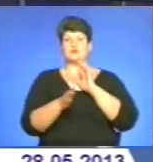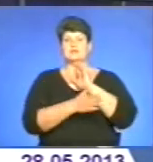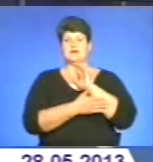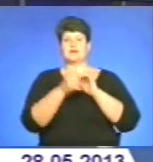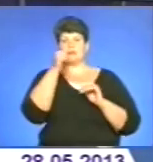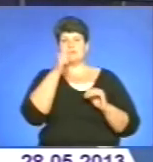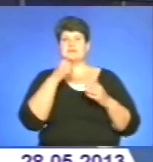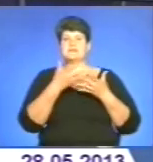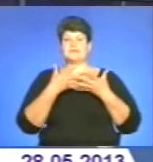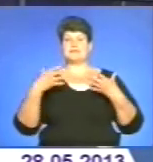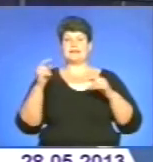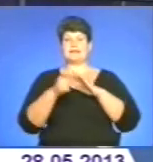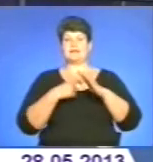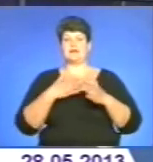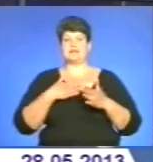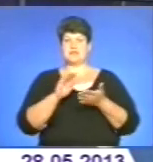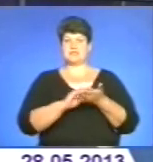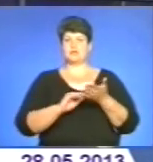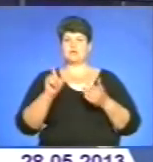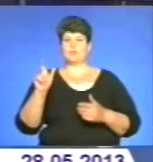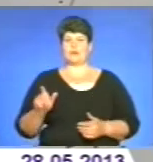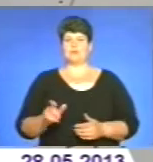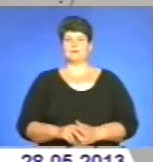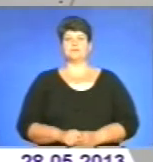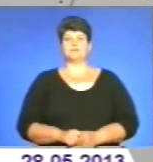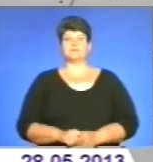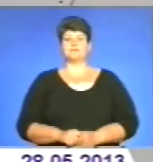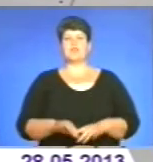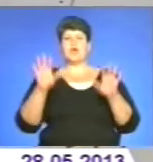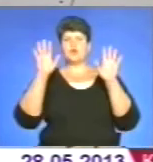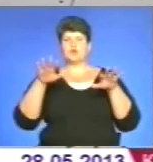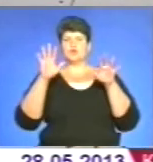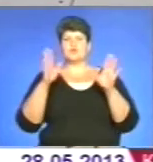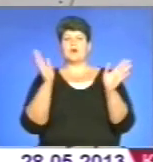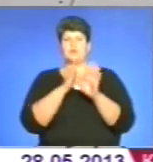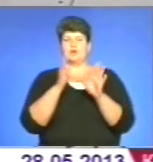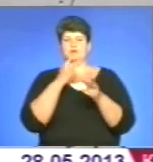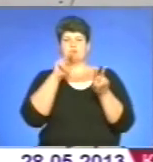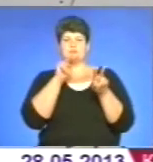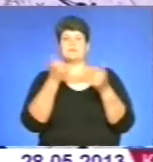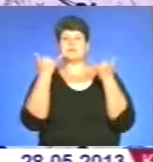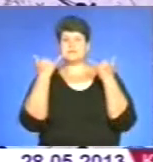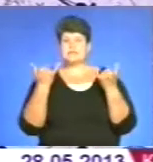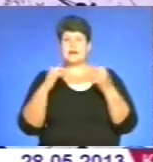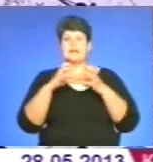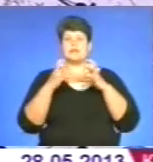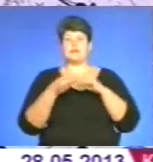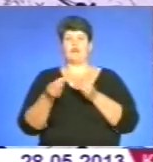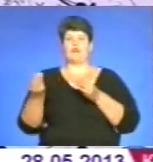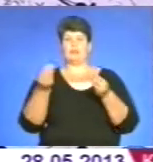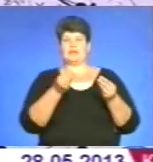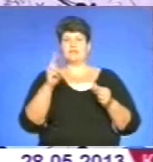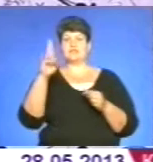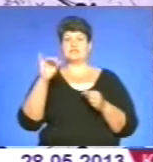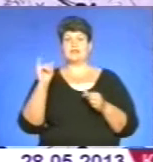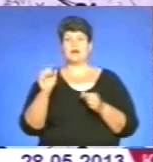весни, дізнавалися наші кореспонденти. Дощова погода, яку спостерігаємо зараз – результат впливу циклону